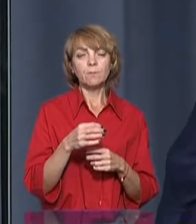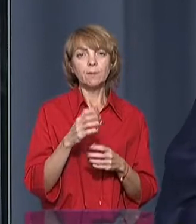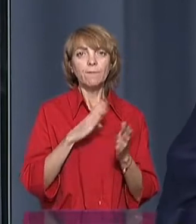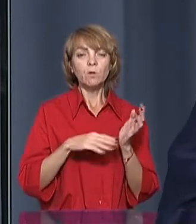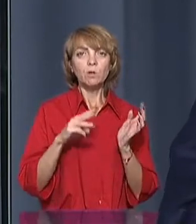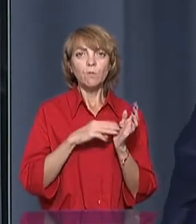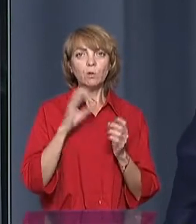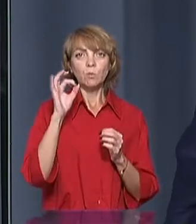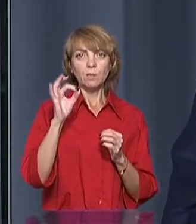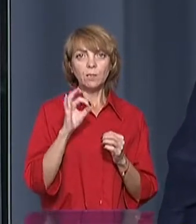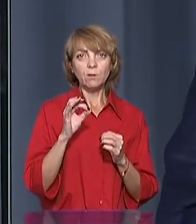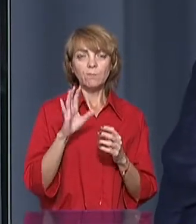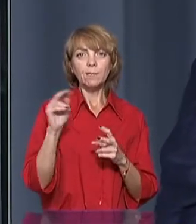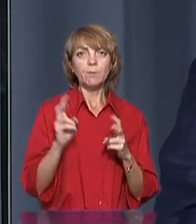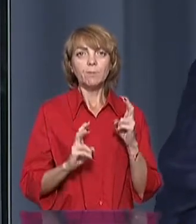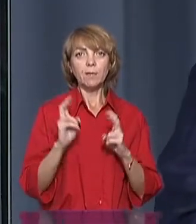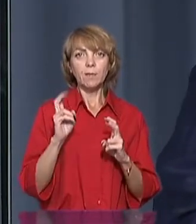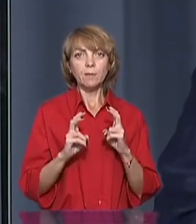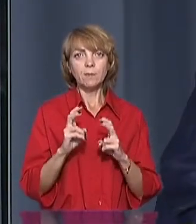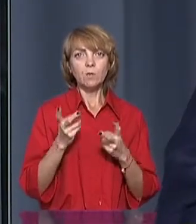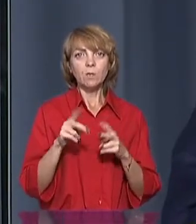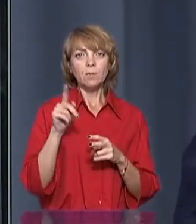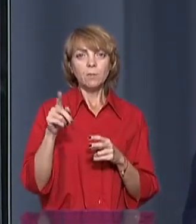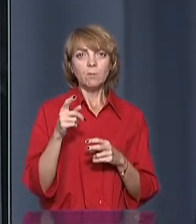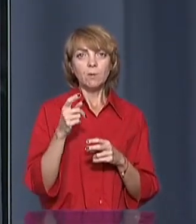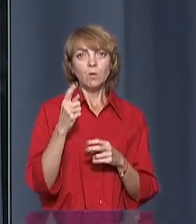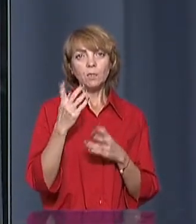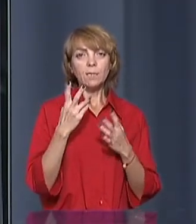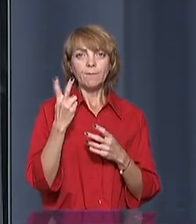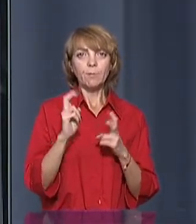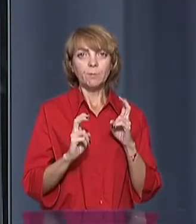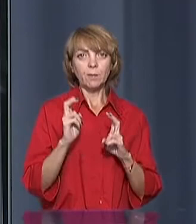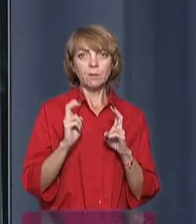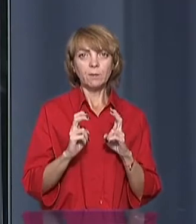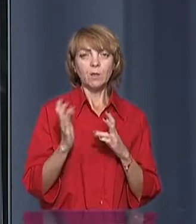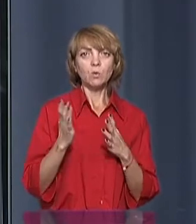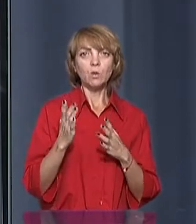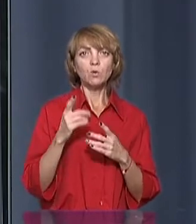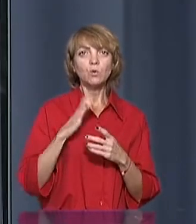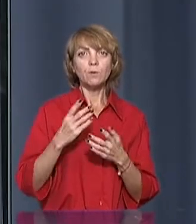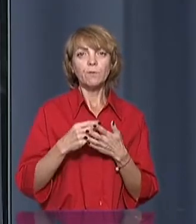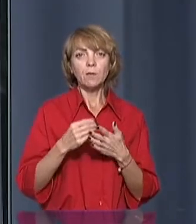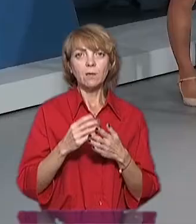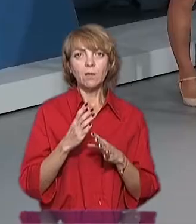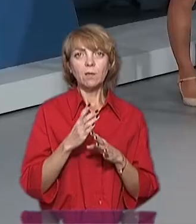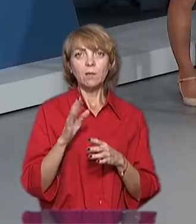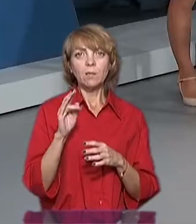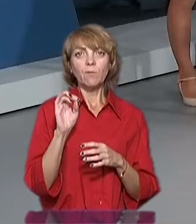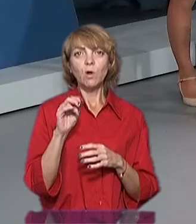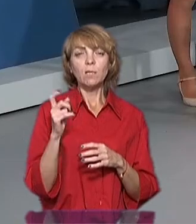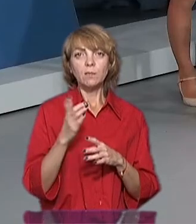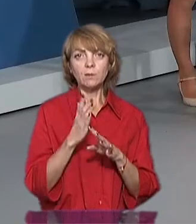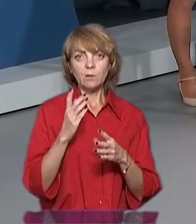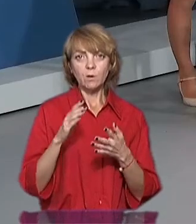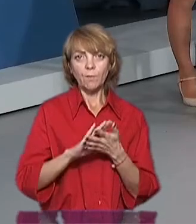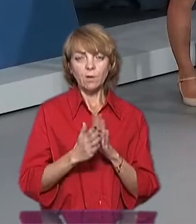98% вже всіх підприємствів, т.е. залишлося 1-2 підприємства, які чекають свої до Гараз на автогазу,